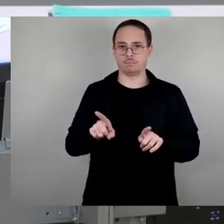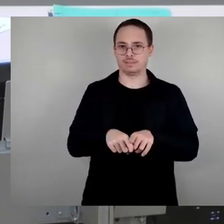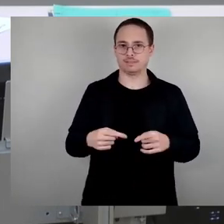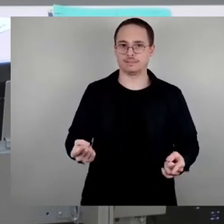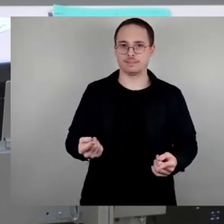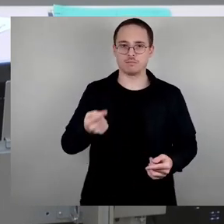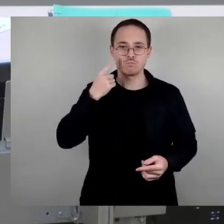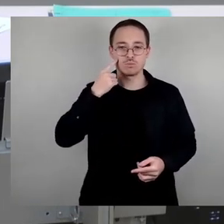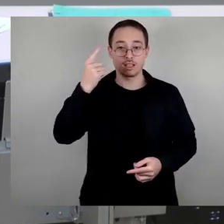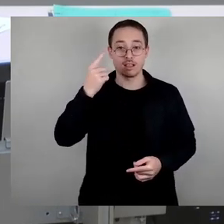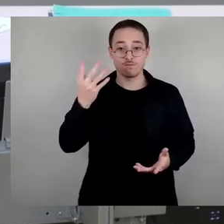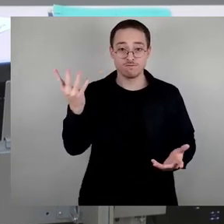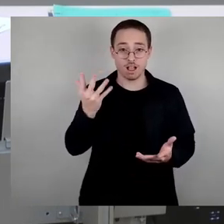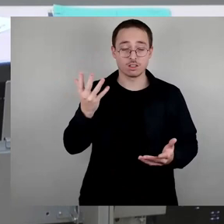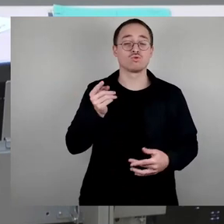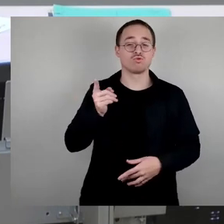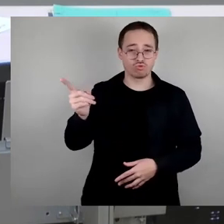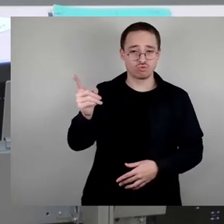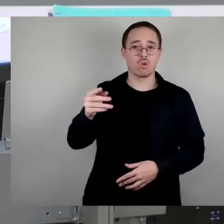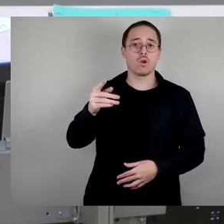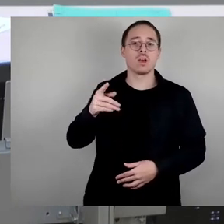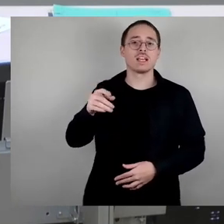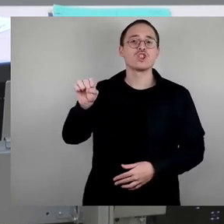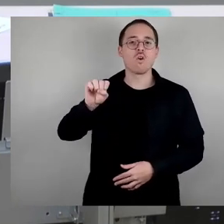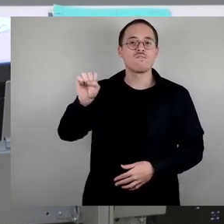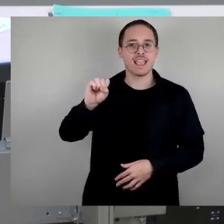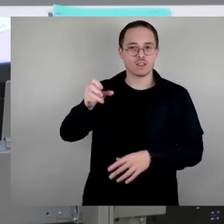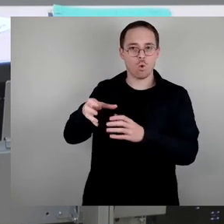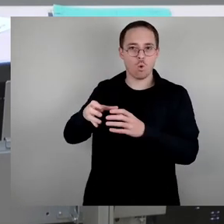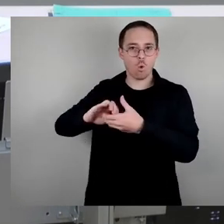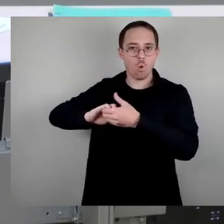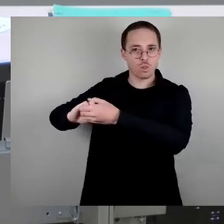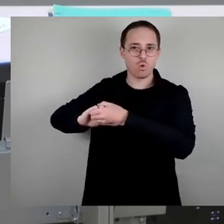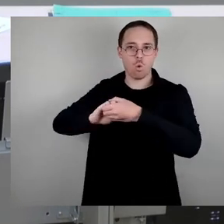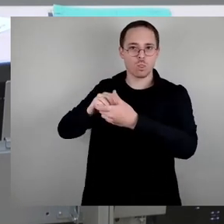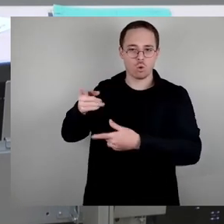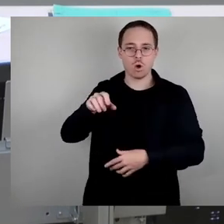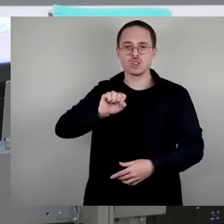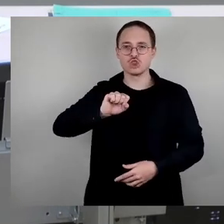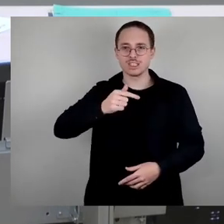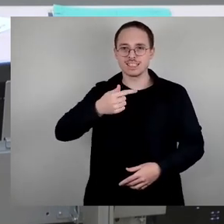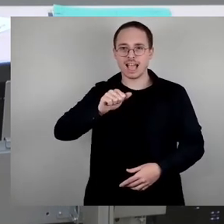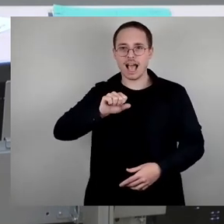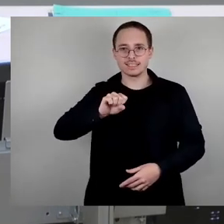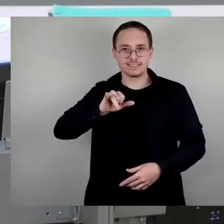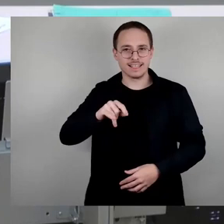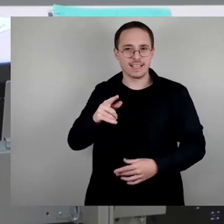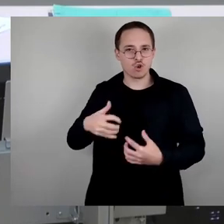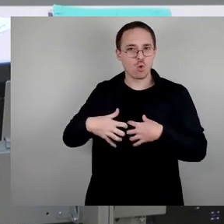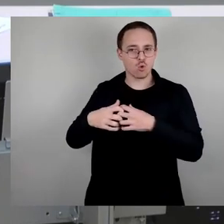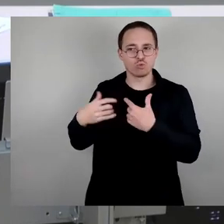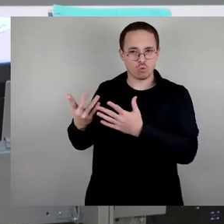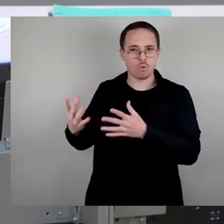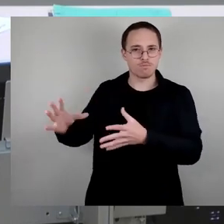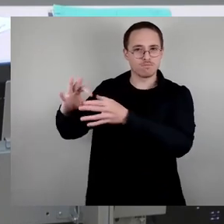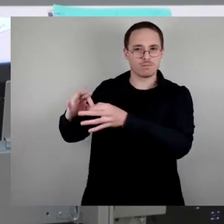Freundschaft zur Sowjetunion, dann denke ich an die Stasi-Gründung und, und, und. Ich habe es mir bisher immer verkniffen, darauf Bezug zu nehmen, aber